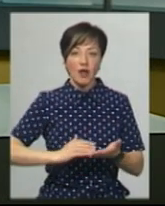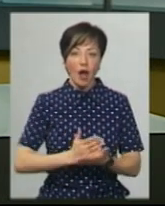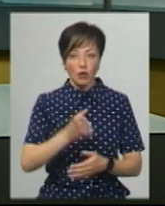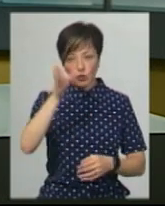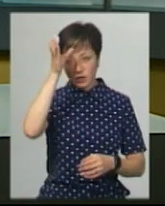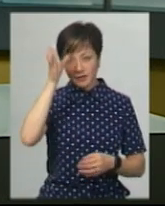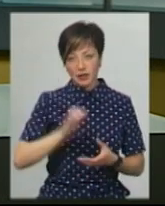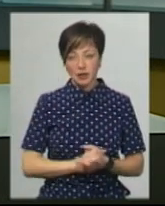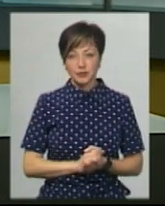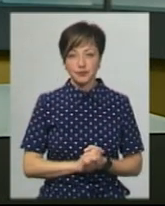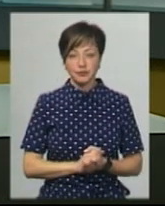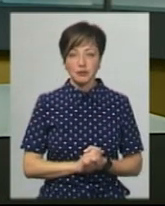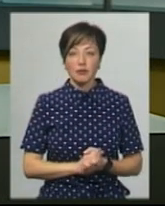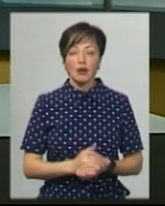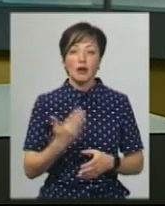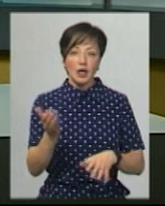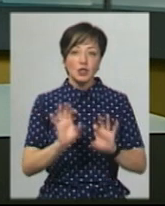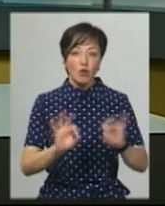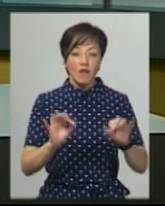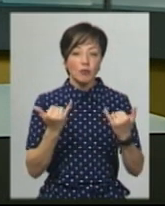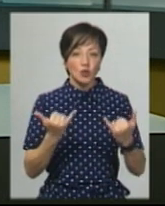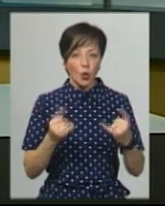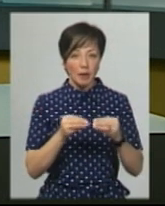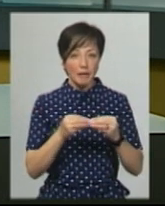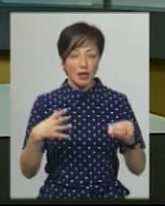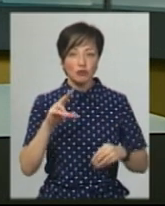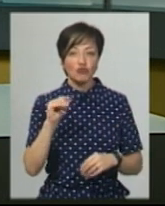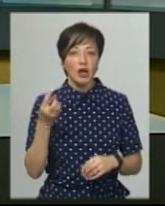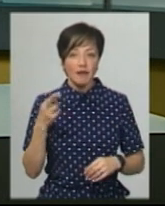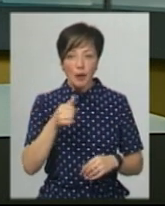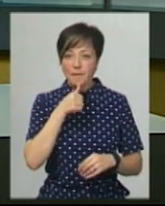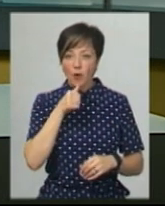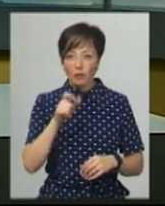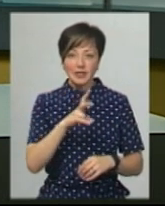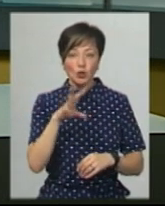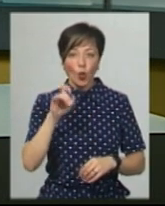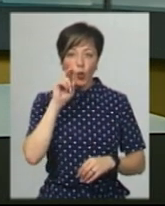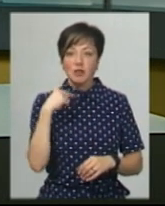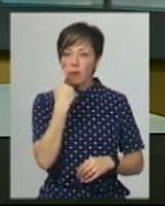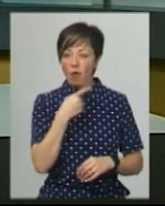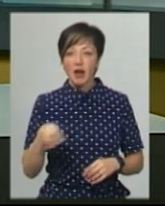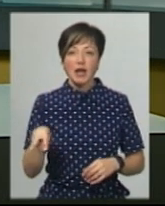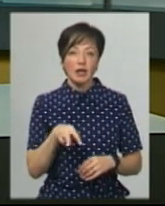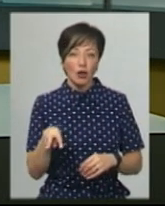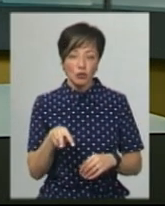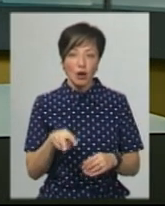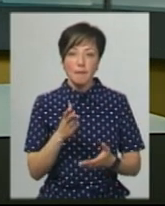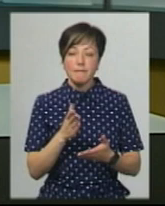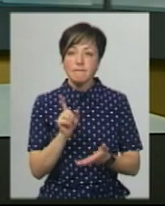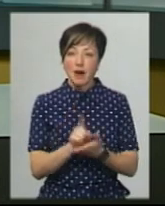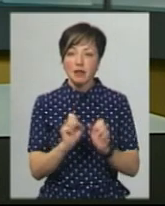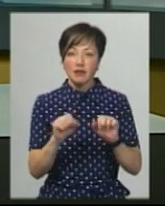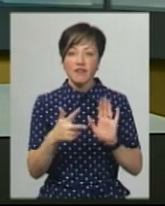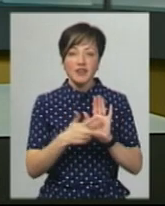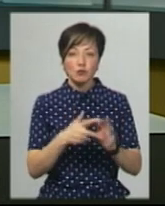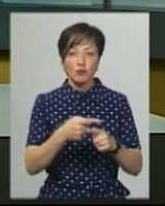освіти Ірина Ковальчук. За її словами, сьогодні, 15 червня, пробне ЗНО з української мови та літератури мали здавати